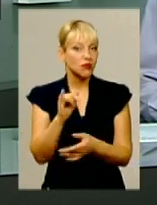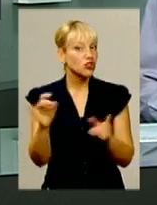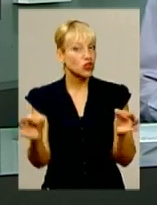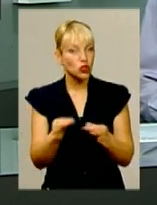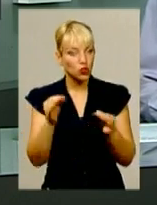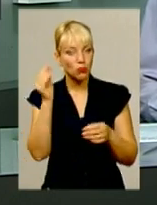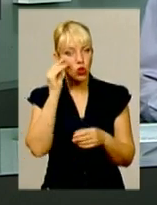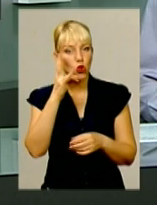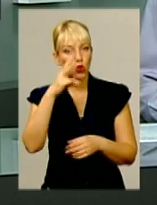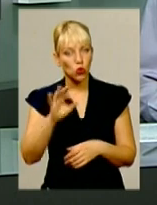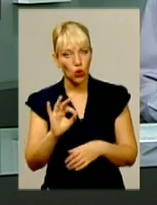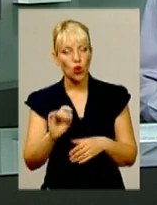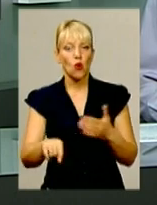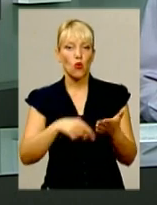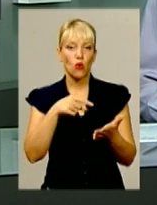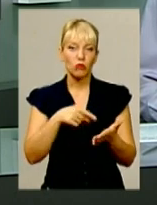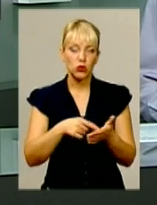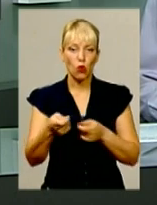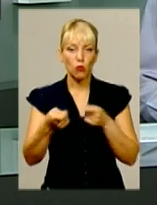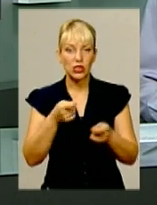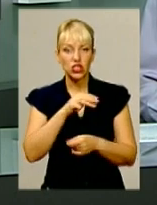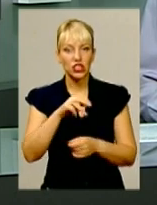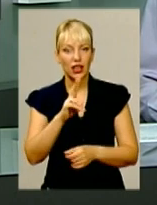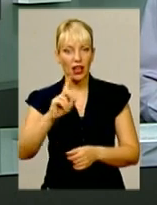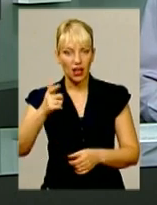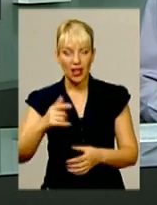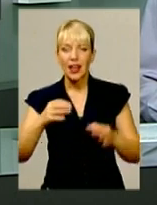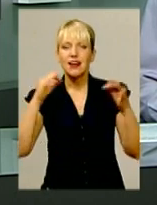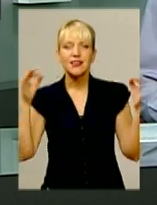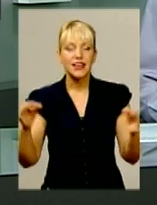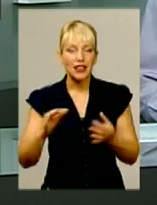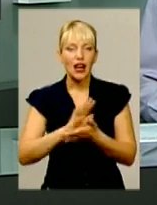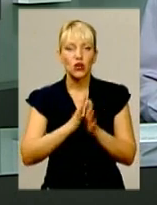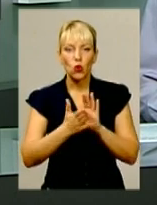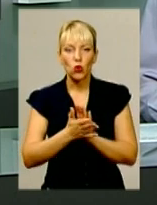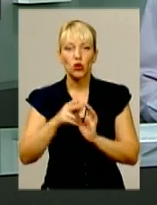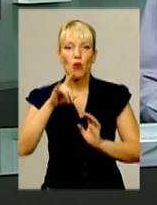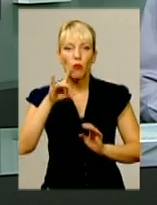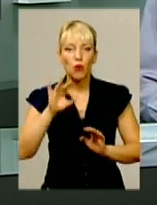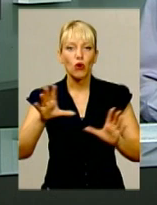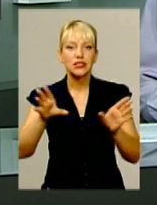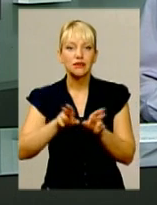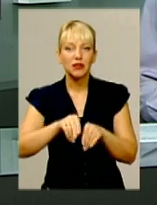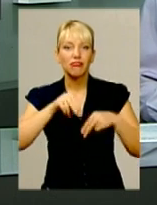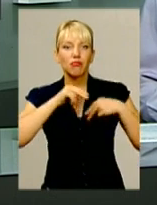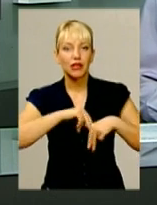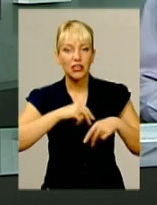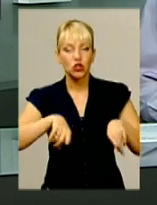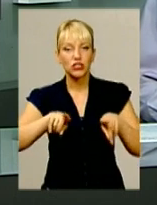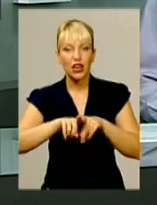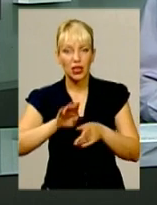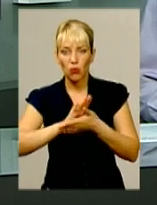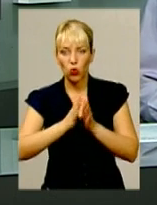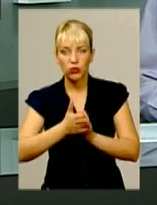«але». В міському управлінні житлово-комунального господарства жодних угод про співпрацю з такими фірмами не мають. Що ж це –